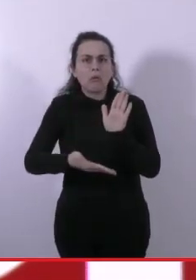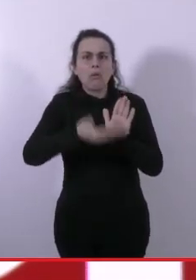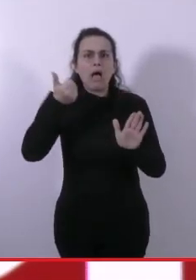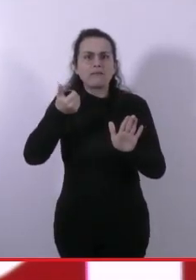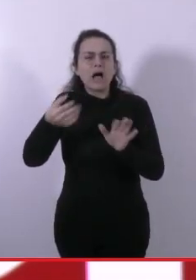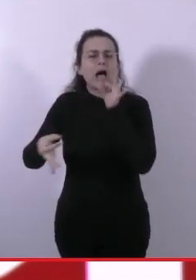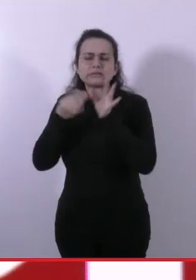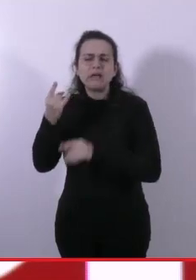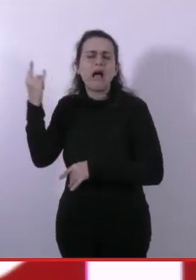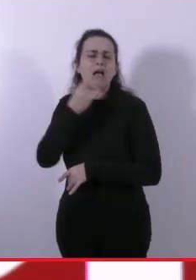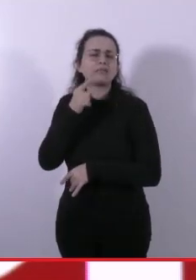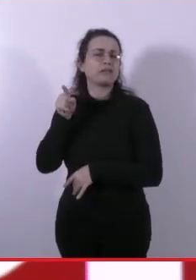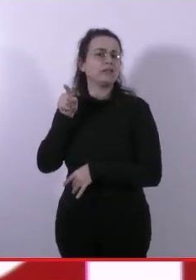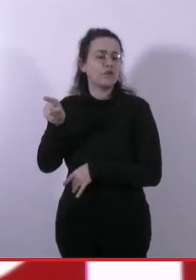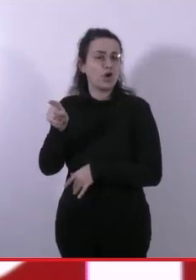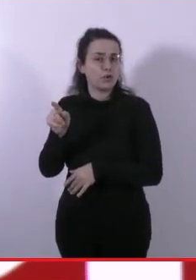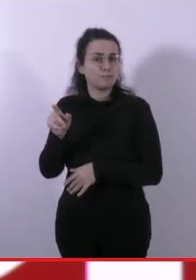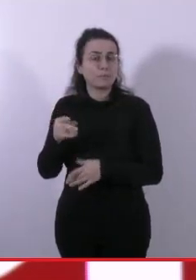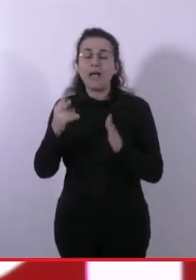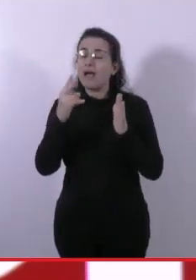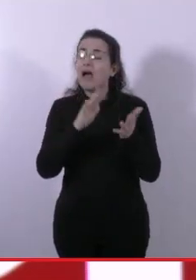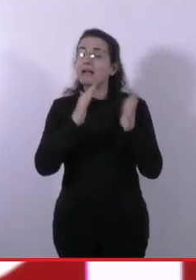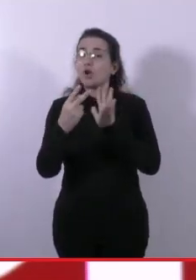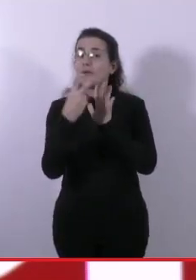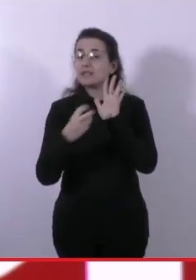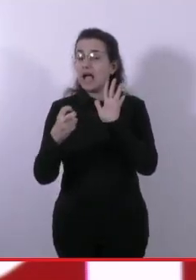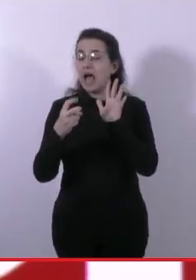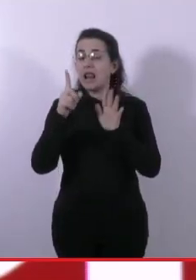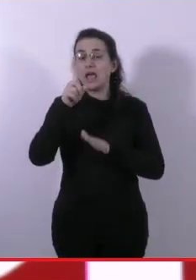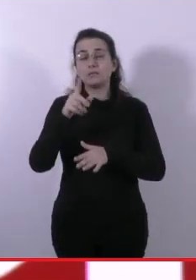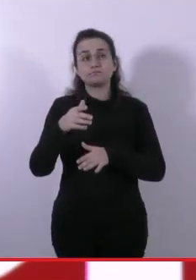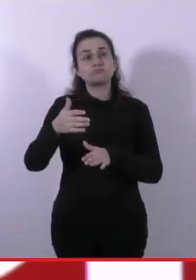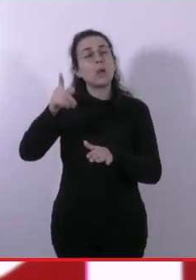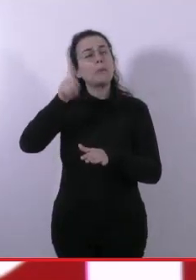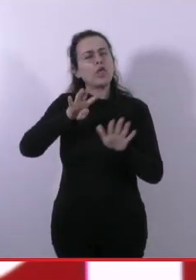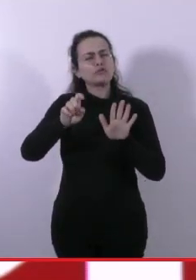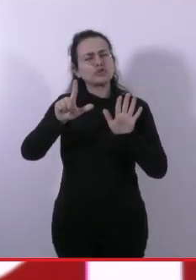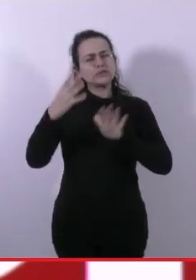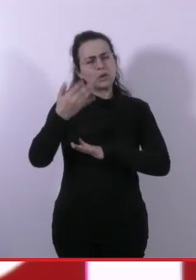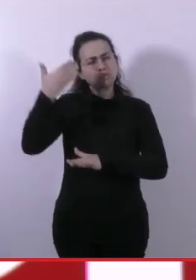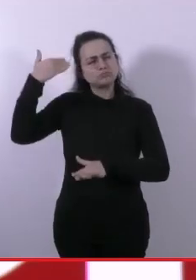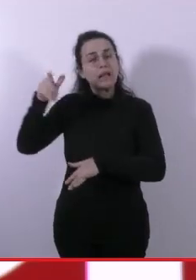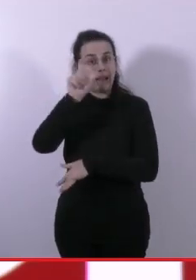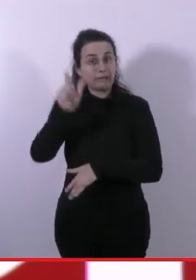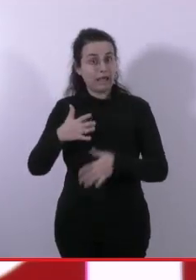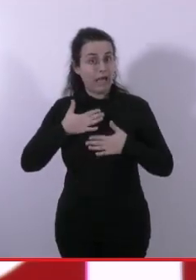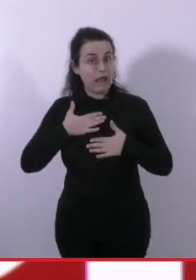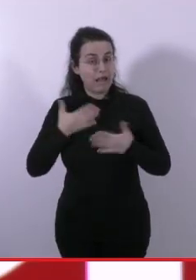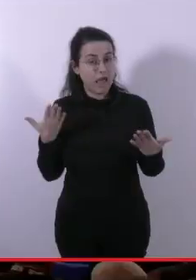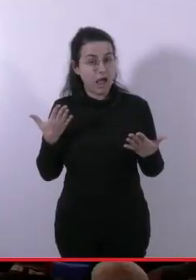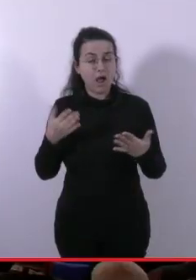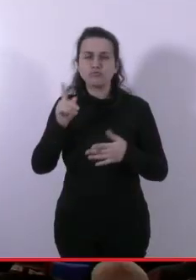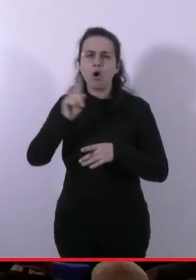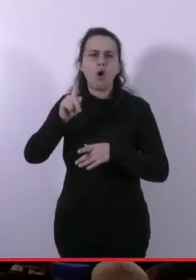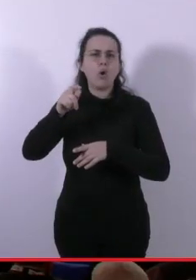Lo sta facendo la riforma fiscale. Nel 74, in Italia, quindi noi in Unione Sovietica o in un paese bolshevico,